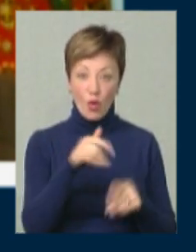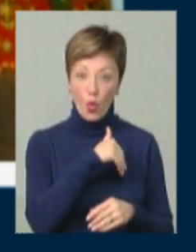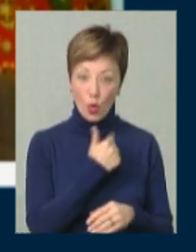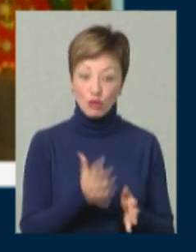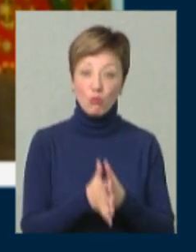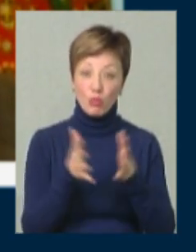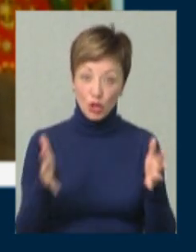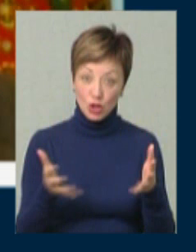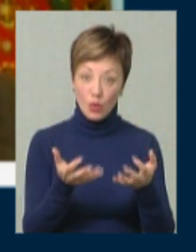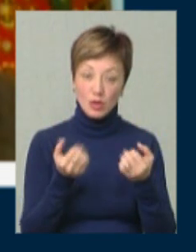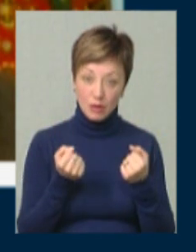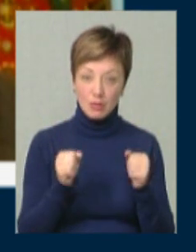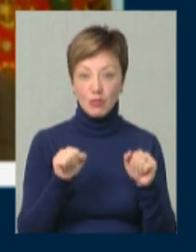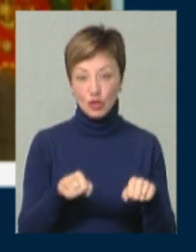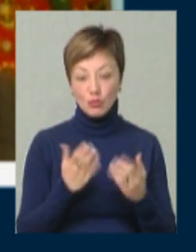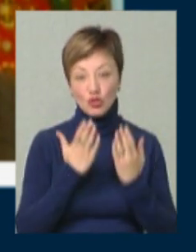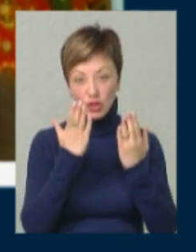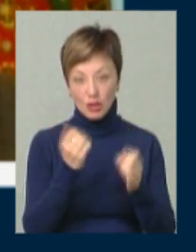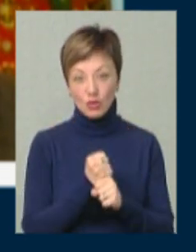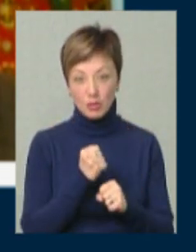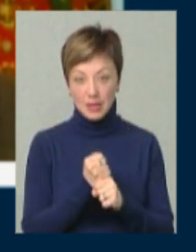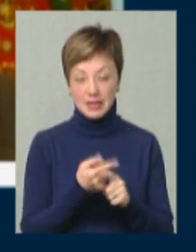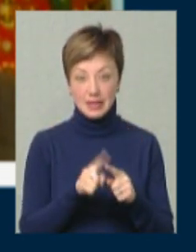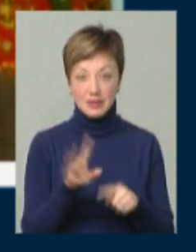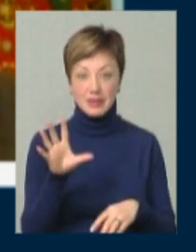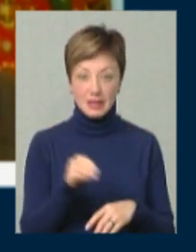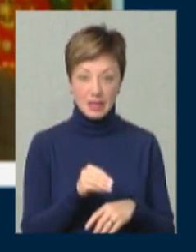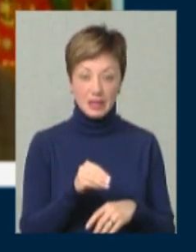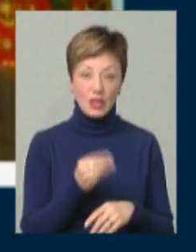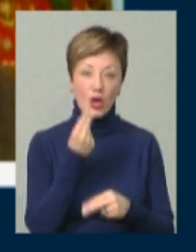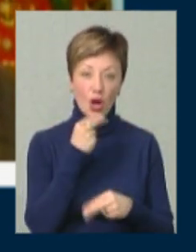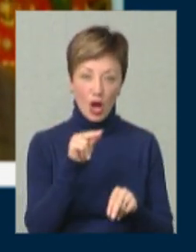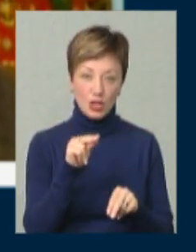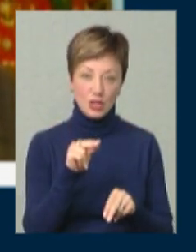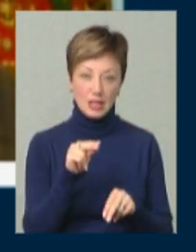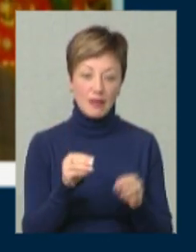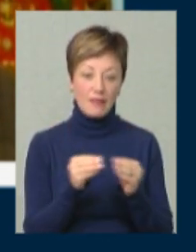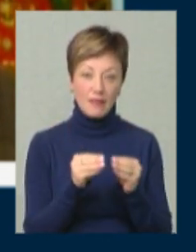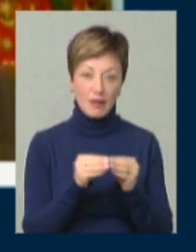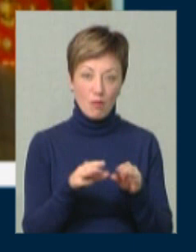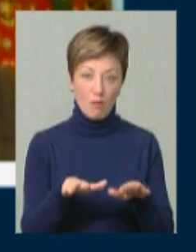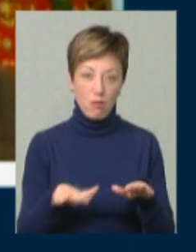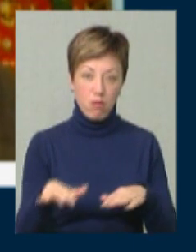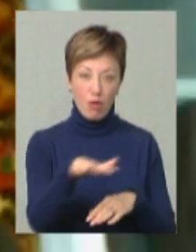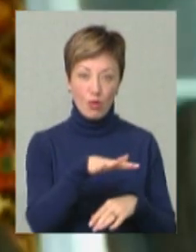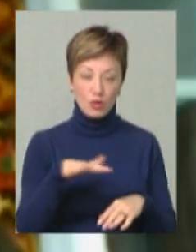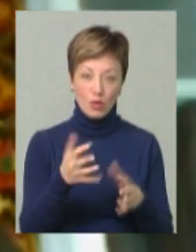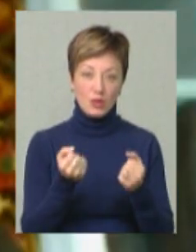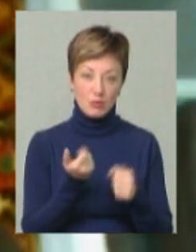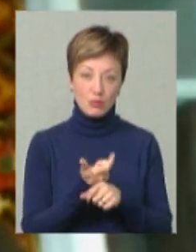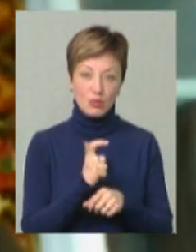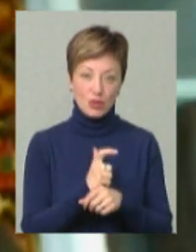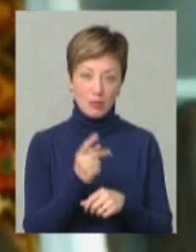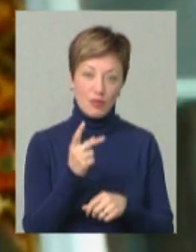хочете отримати більший урожай, можна почитати і зробити це все значно краще. І на тих самих площах отримати, ну,